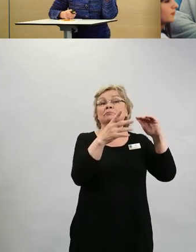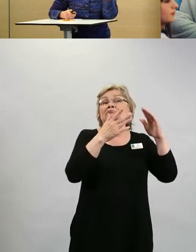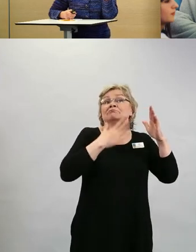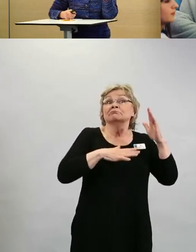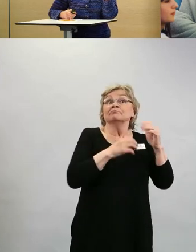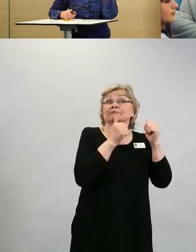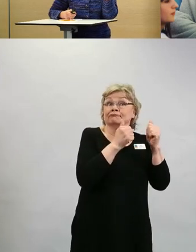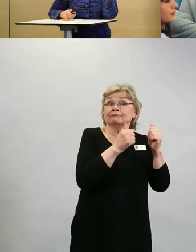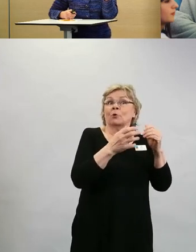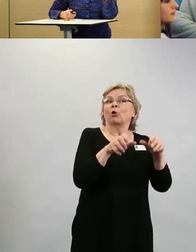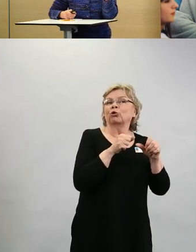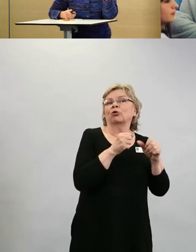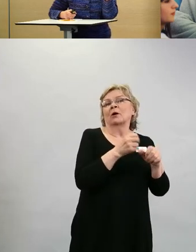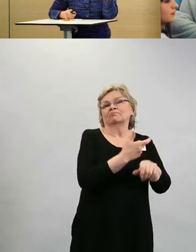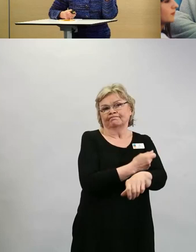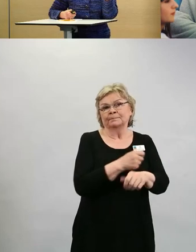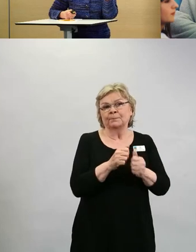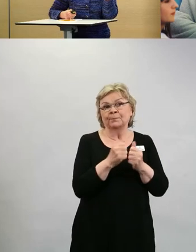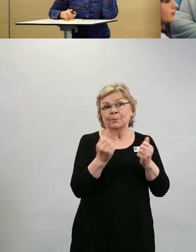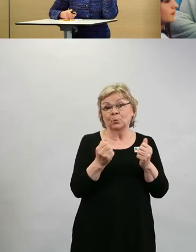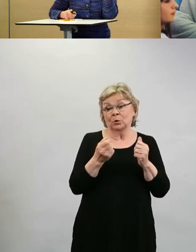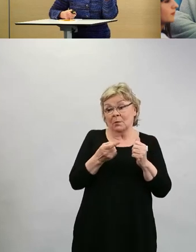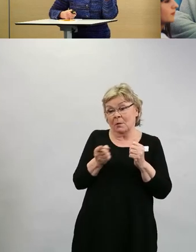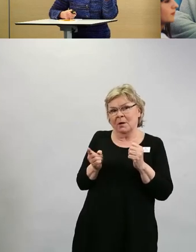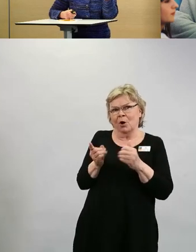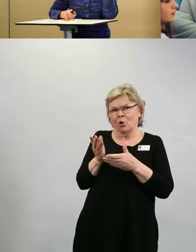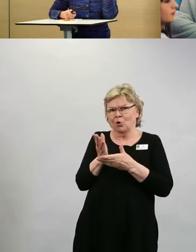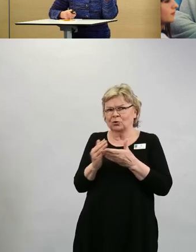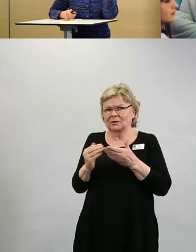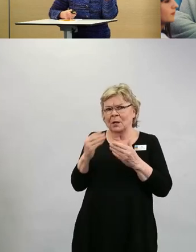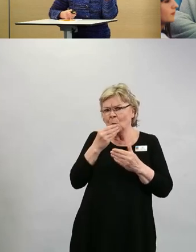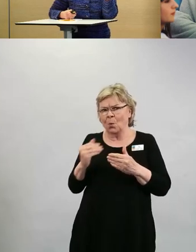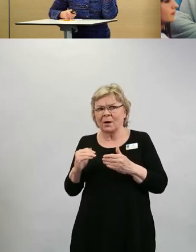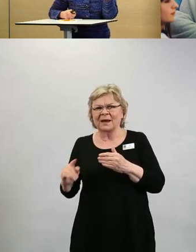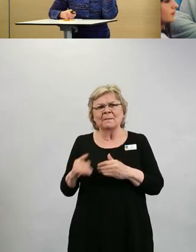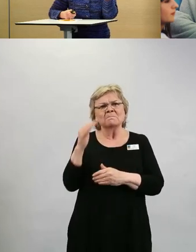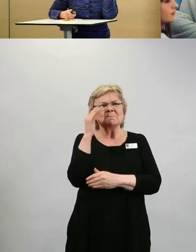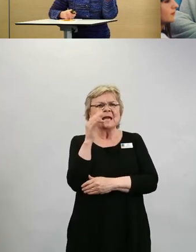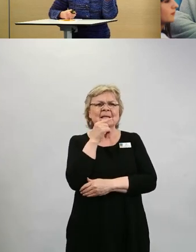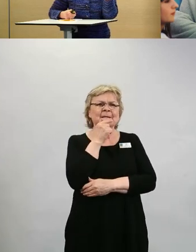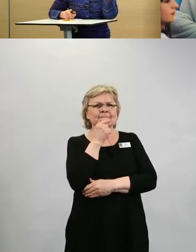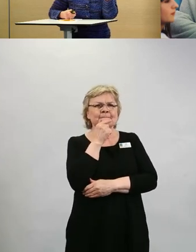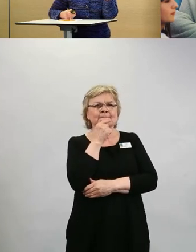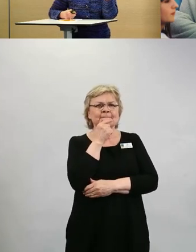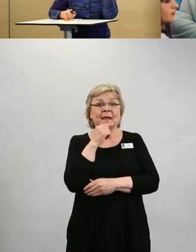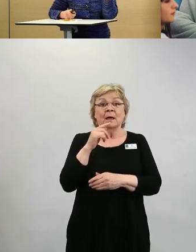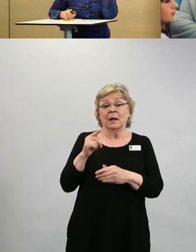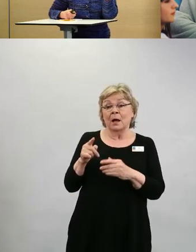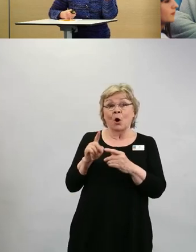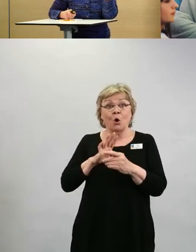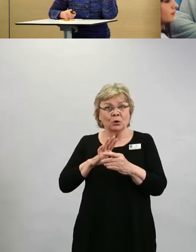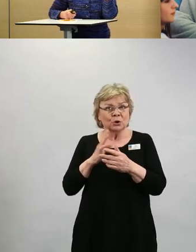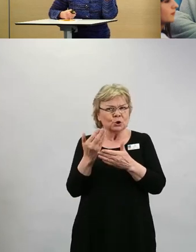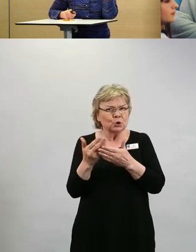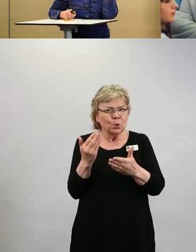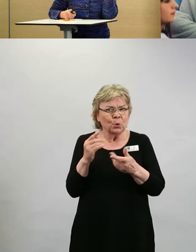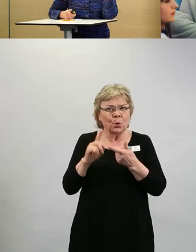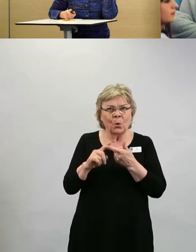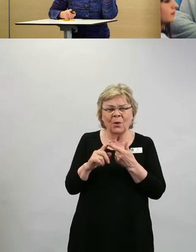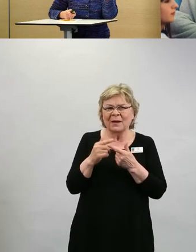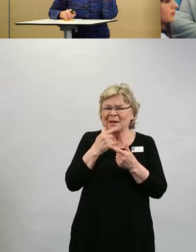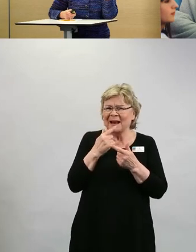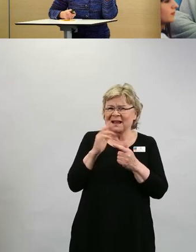mitä nuorempi hän on, sitten hän miettii sitä, kuinka paljon siellä on rokotuspelkoa. En tiedä, mutta